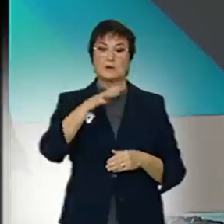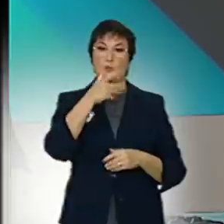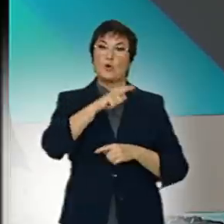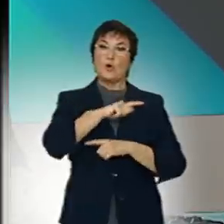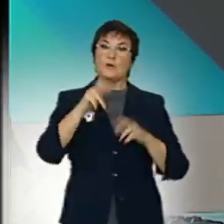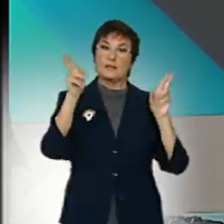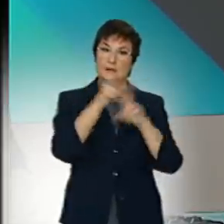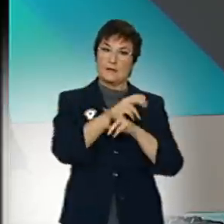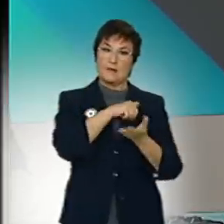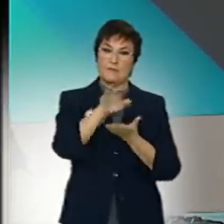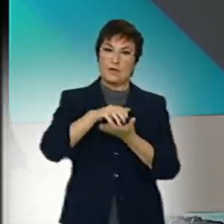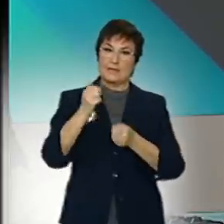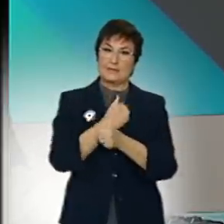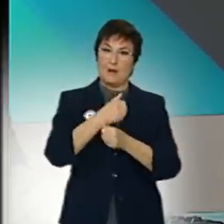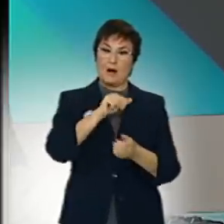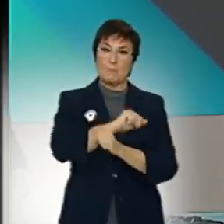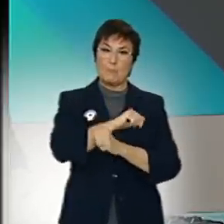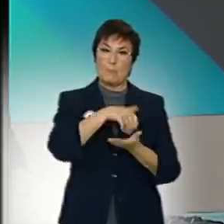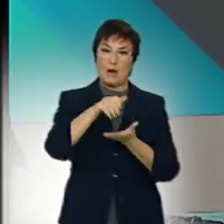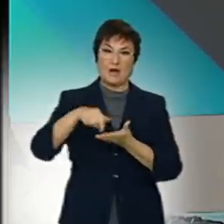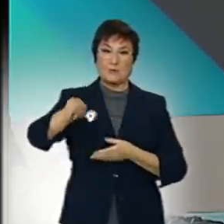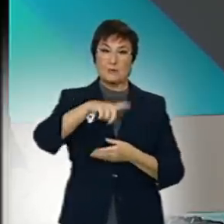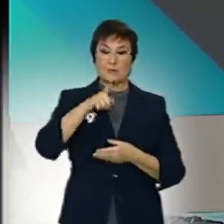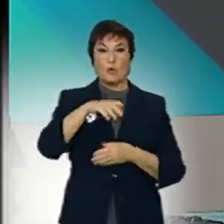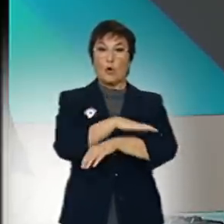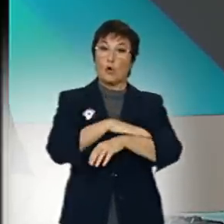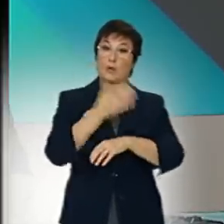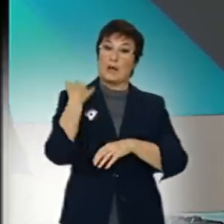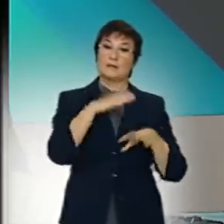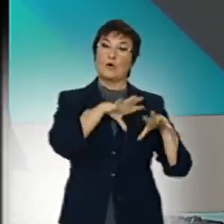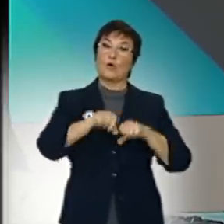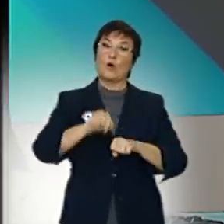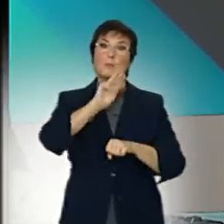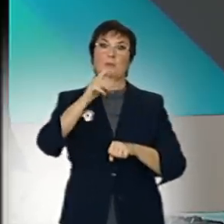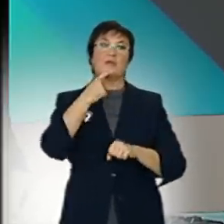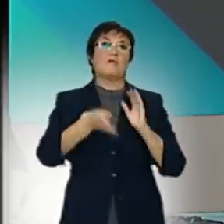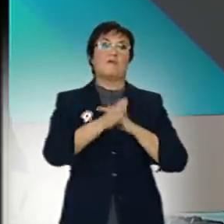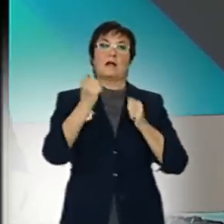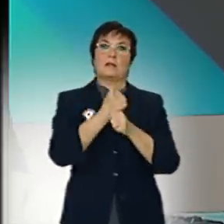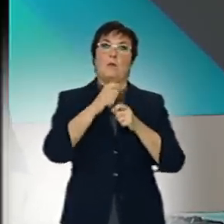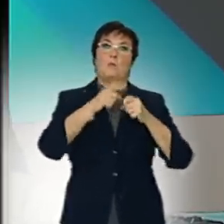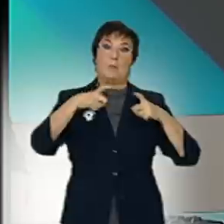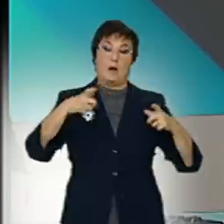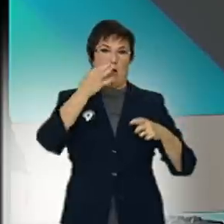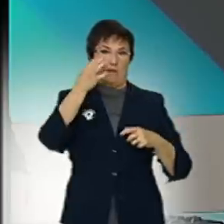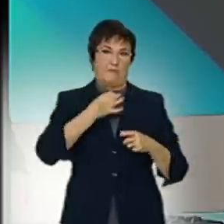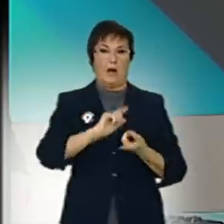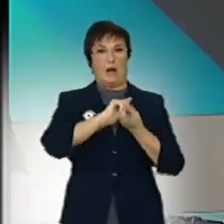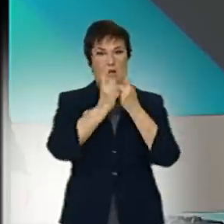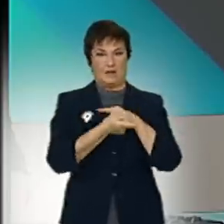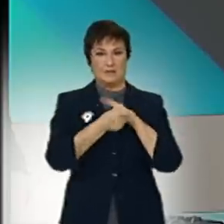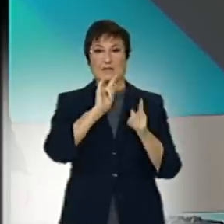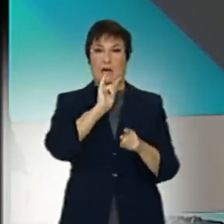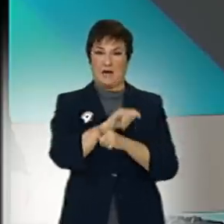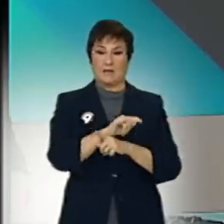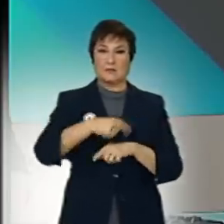una empresa i tirar a treballadors al carrer. Justament un govern que va arribar al poder diguent que anava a crear ocupació. I en lloc d'això, es